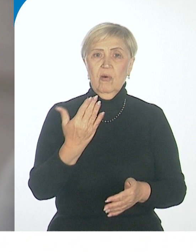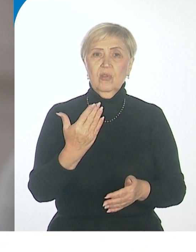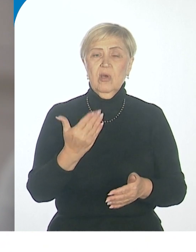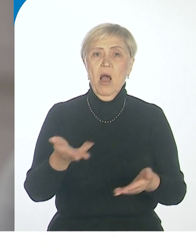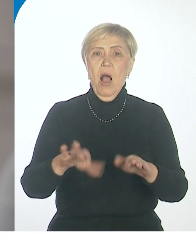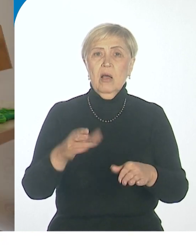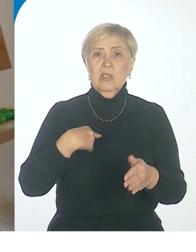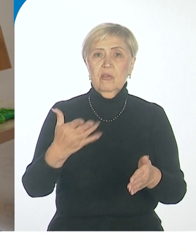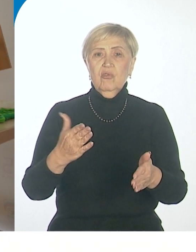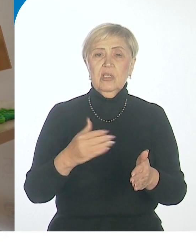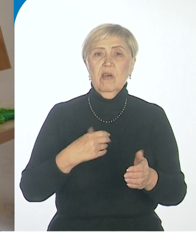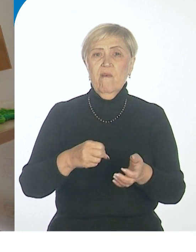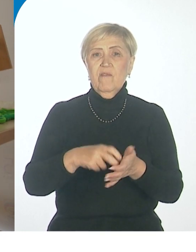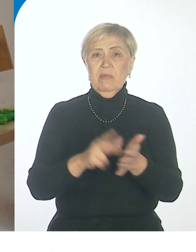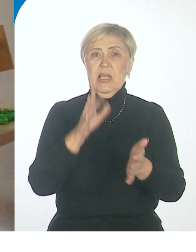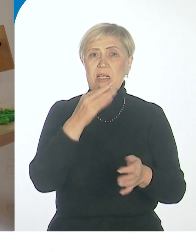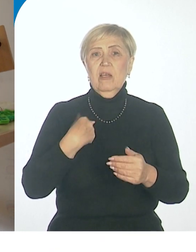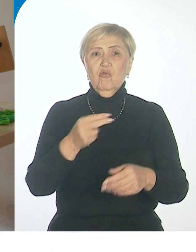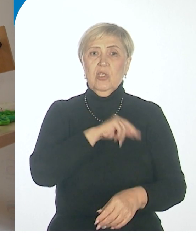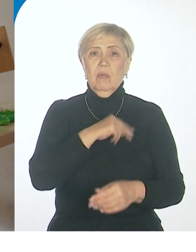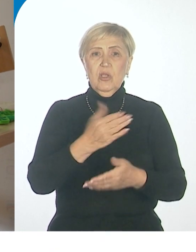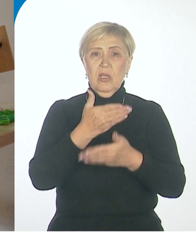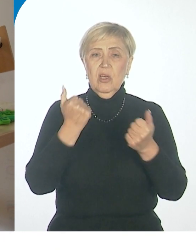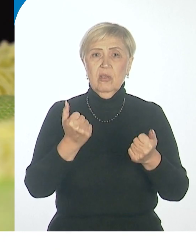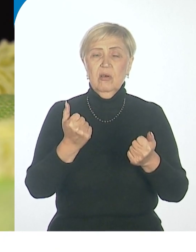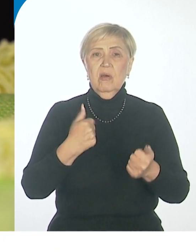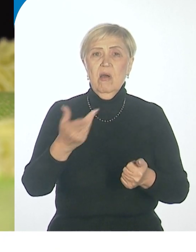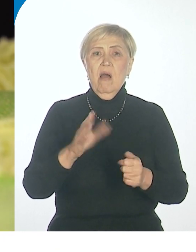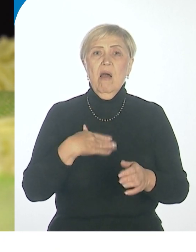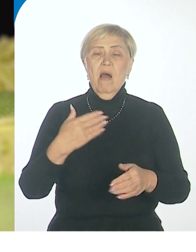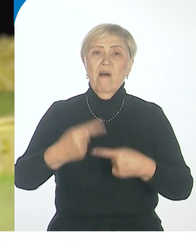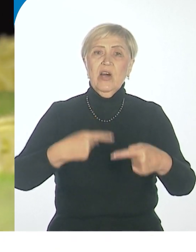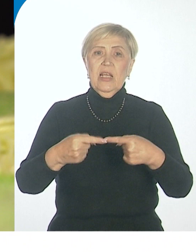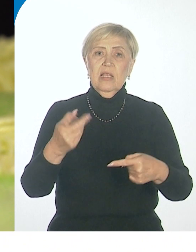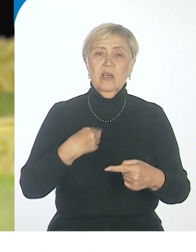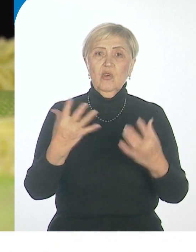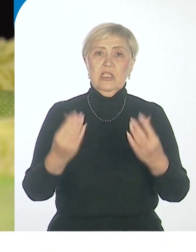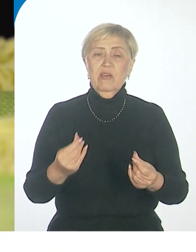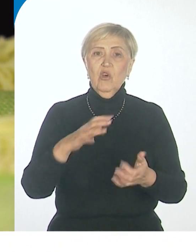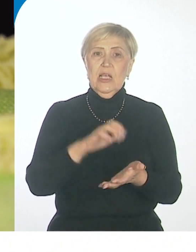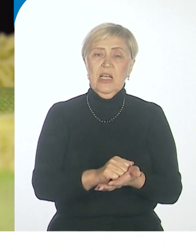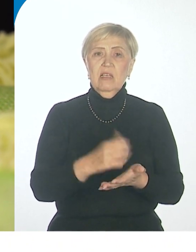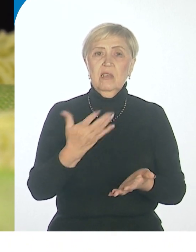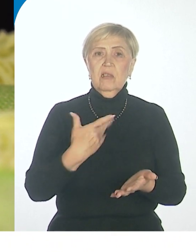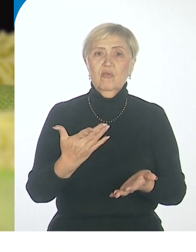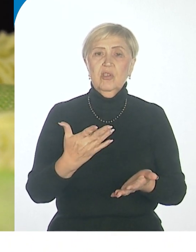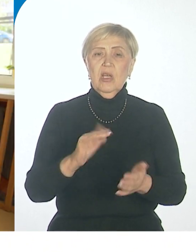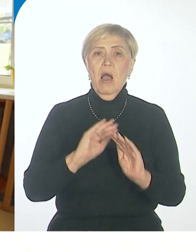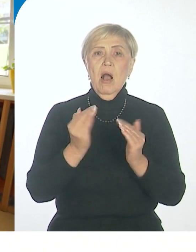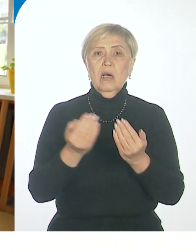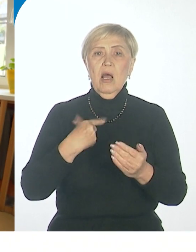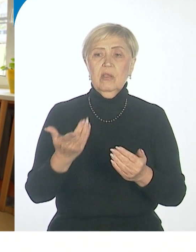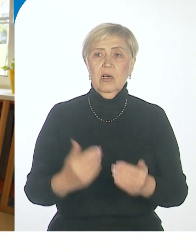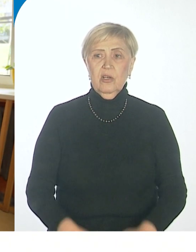четырех стенах. Шансы устроиться на работу у него минимальны. Варианты дневной занятости крайне ограничены. У нас мастерская